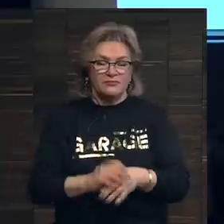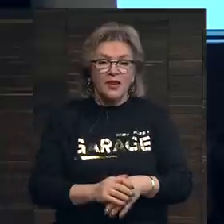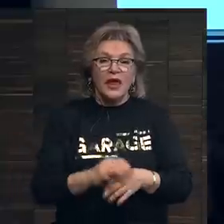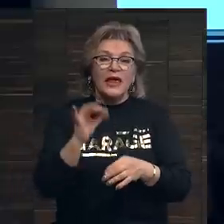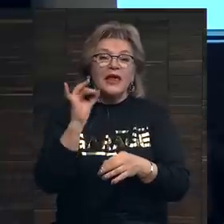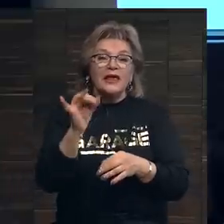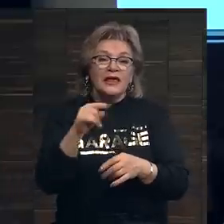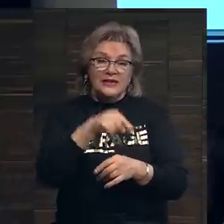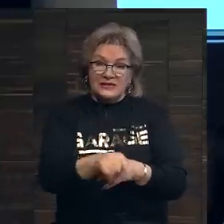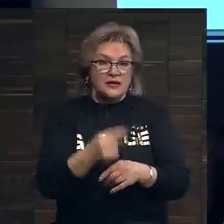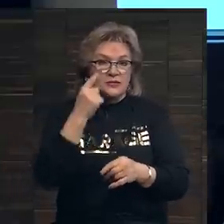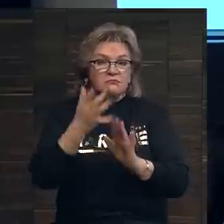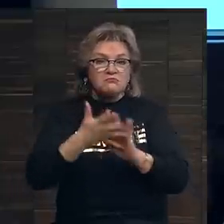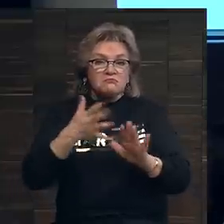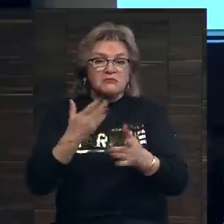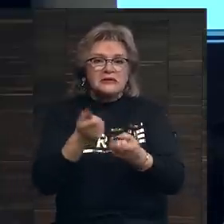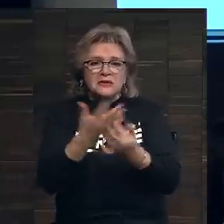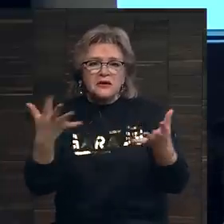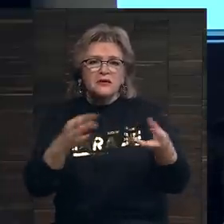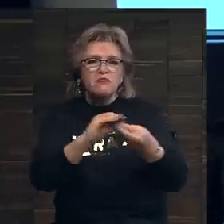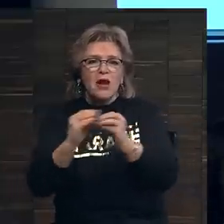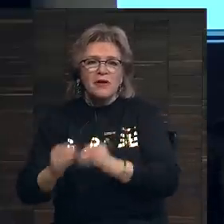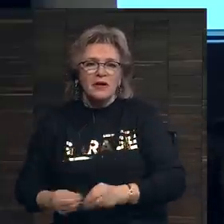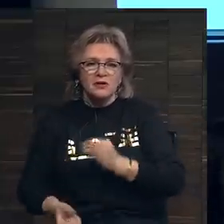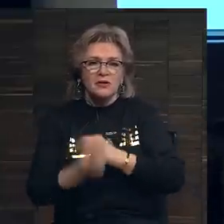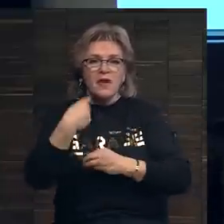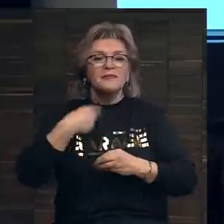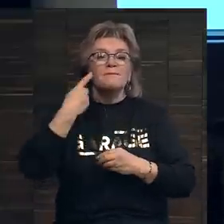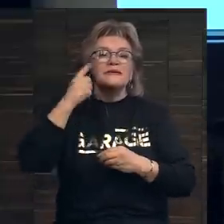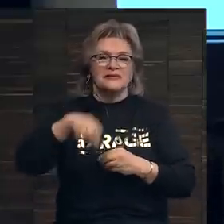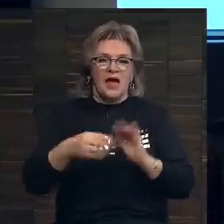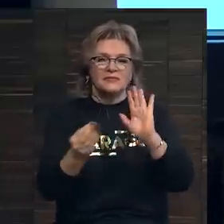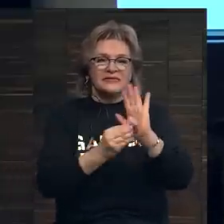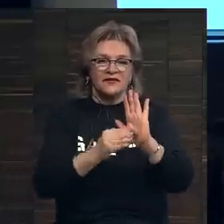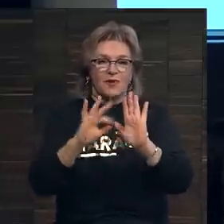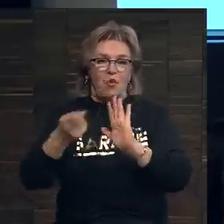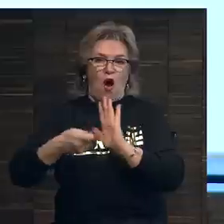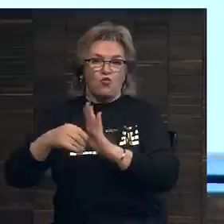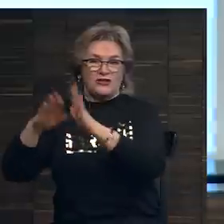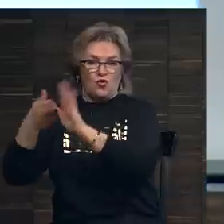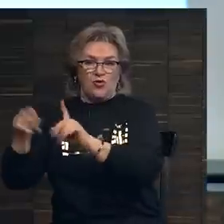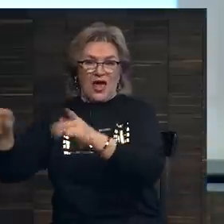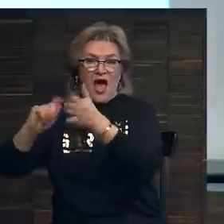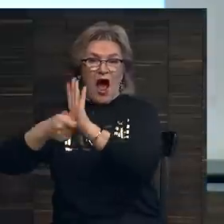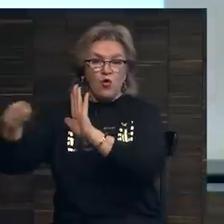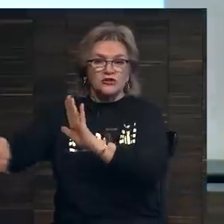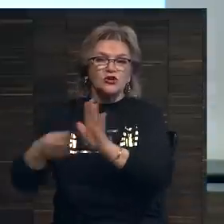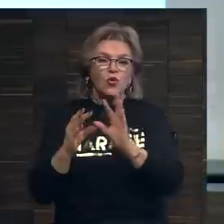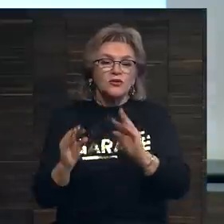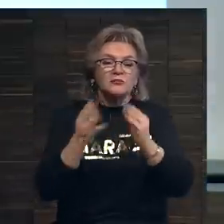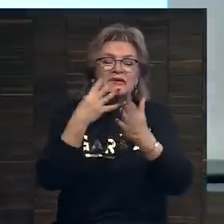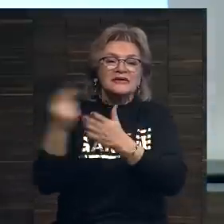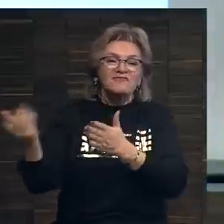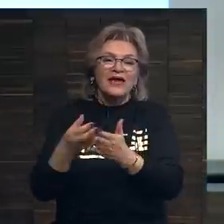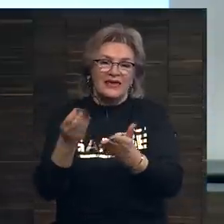И здесь становится понятен целый ряд проблем, потому что мы знаем цифру по аукционам, потому что аукционы размещают